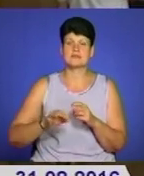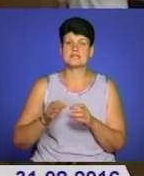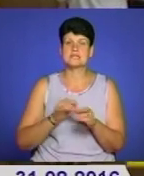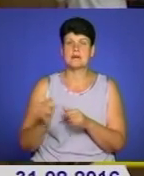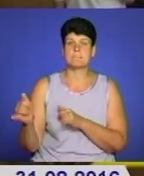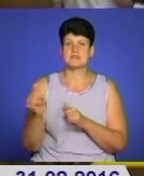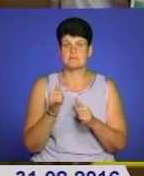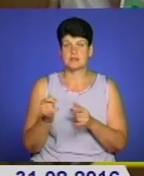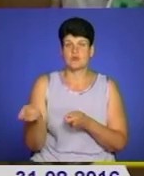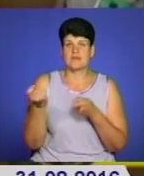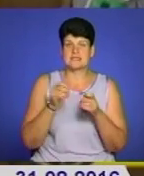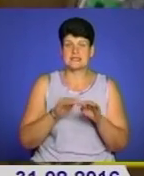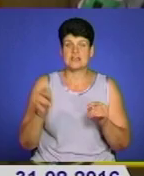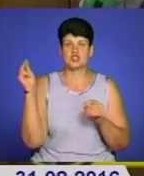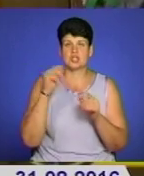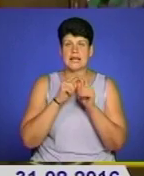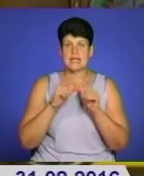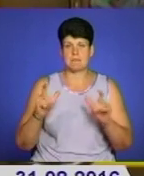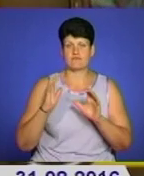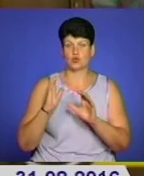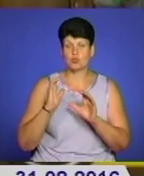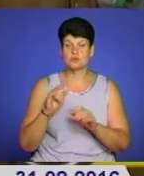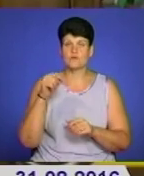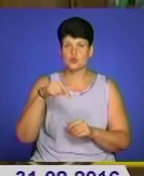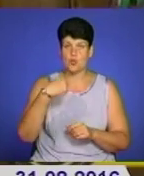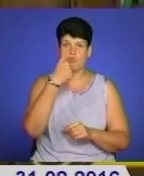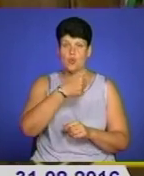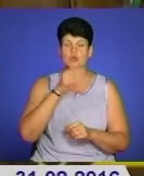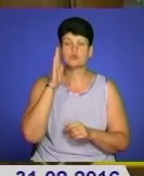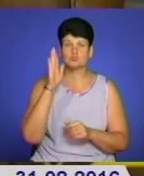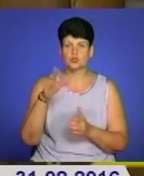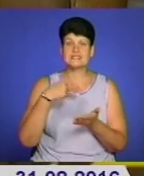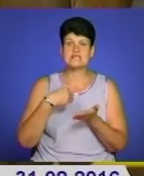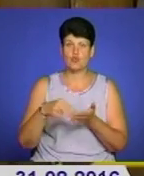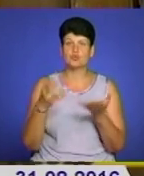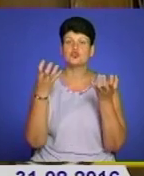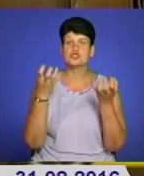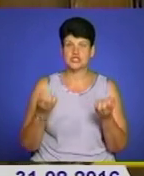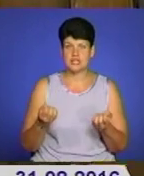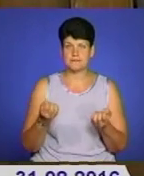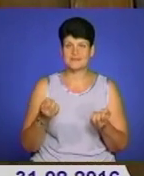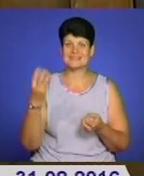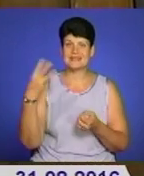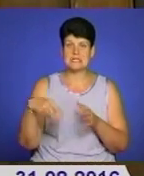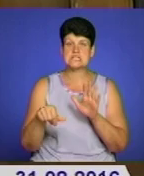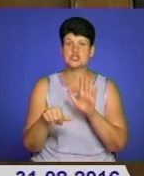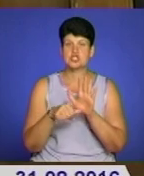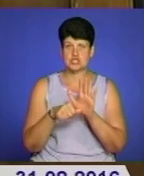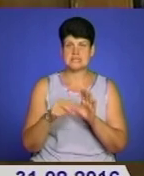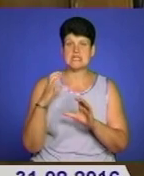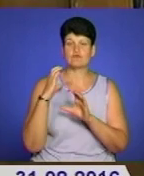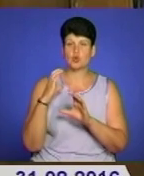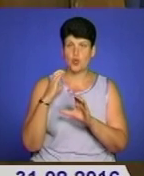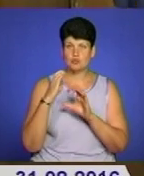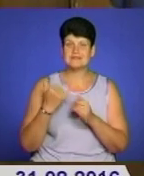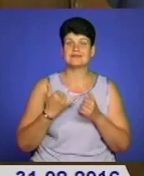довезення дітей шкільними автобусами. В цьому році буде закуплено ще 36 автобусів